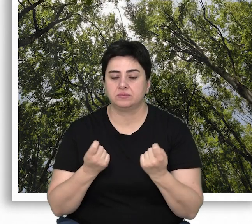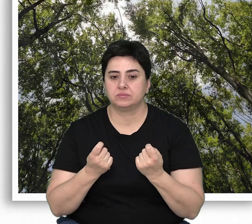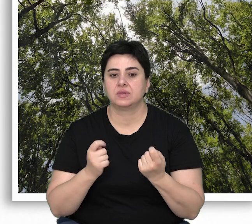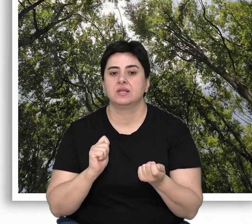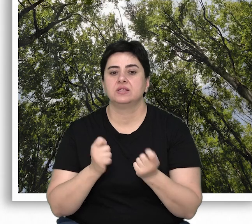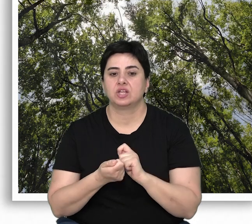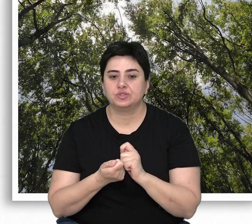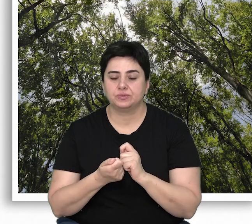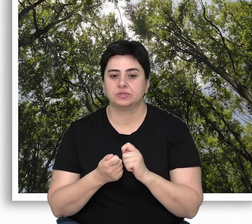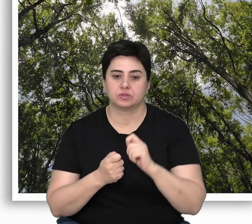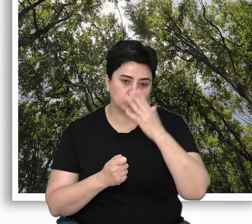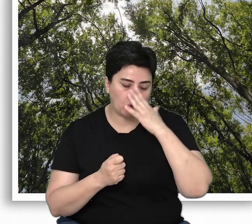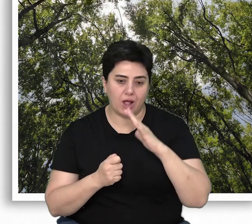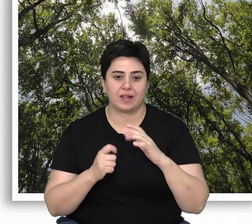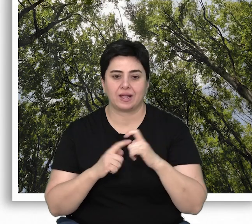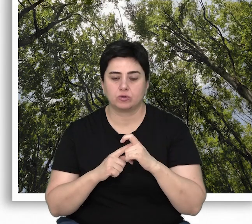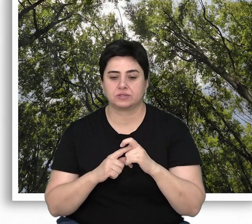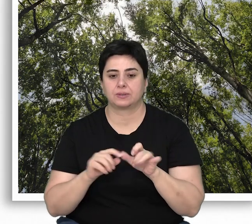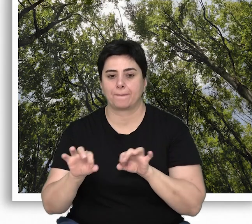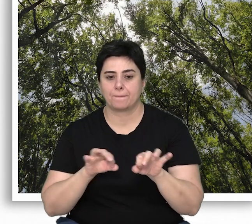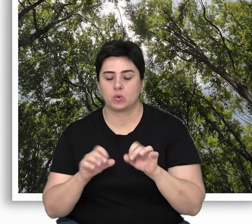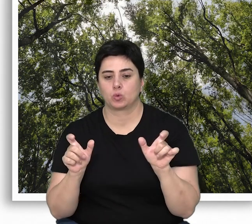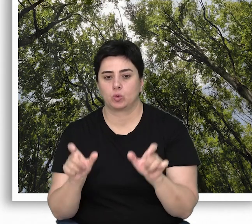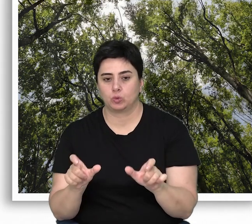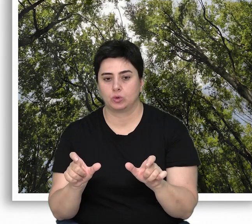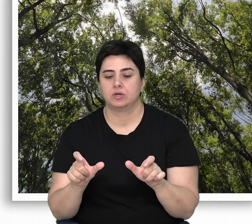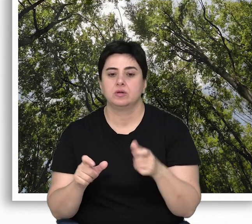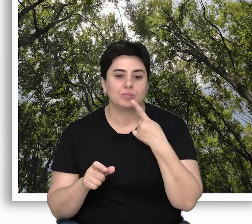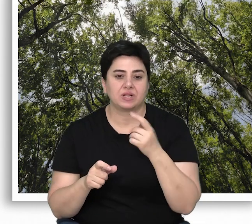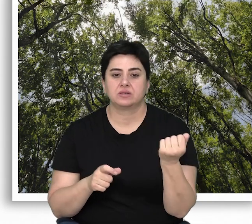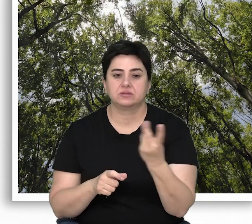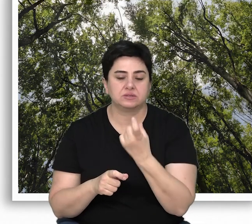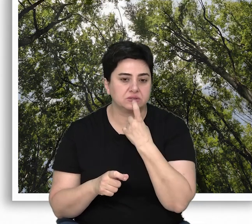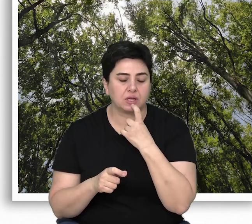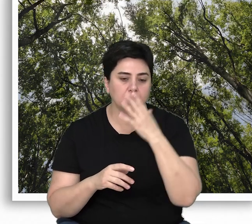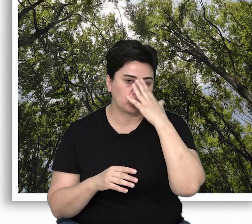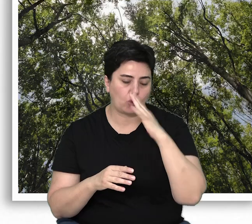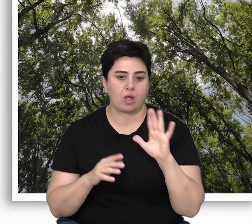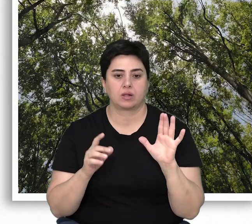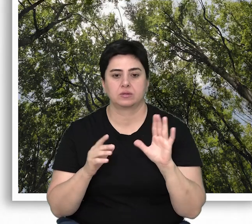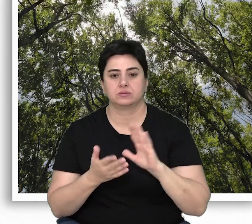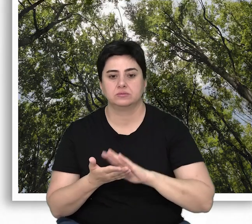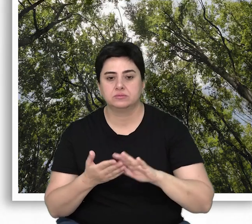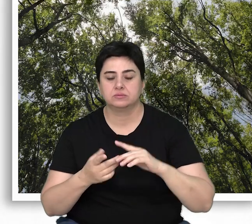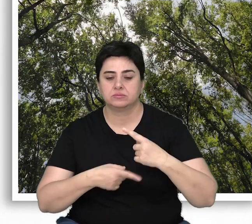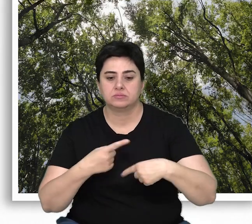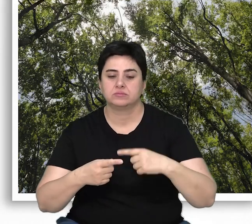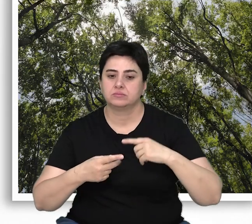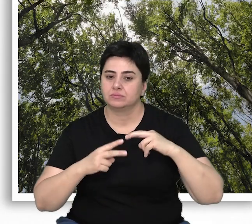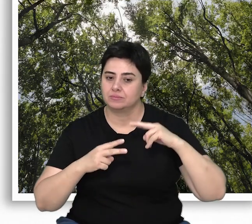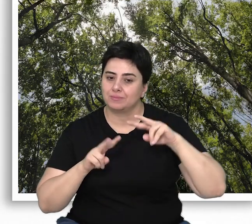büyük ölçüde değişmemiş, doğal ekolojik süreçlerin korunduğu, binlerce yıldır doğanın etkilerinden süzülmüş